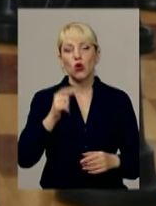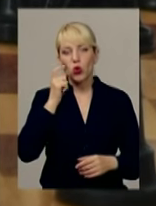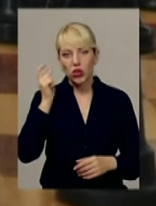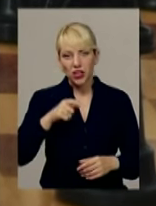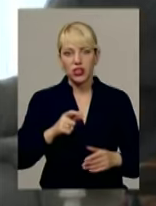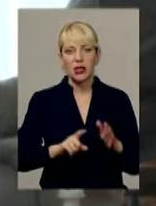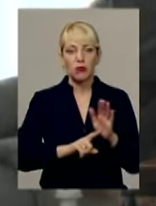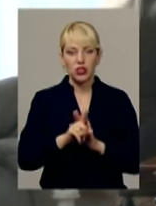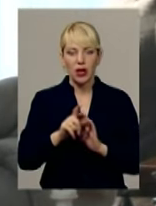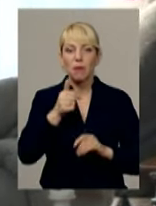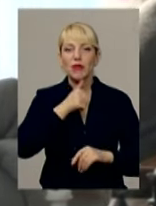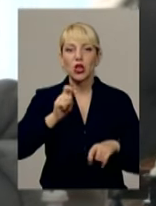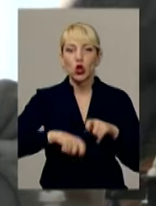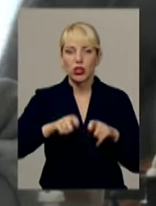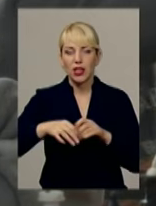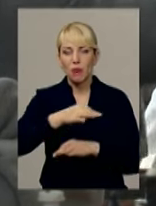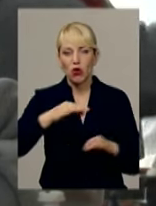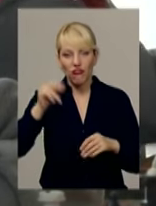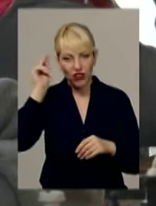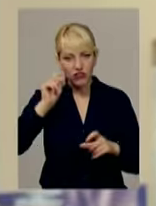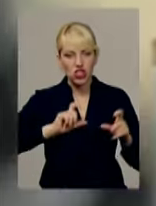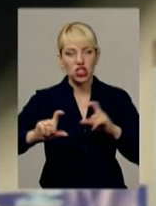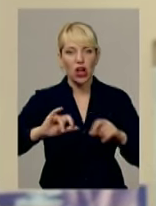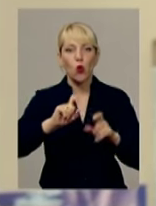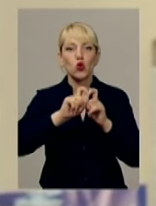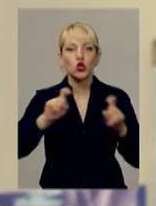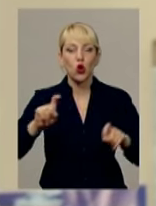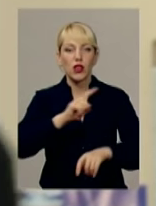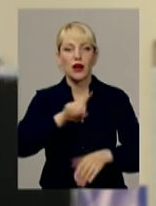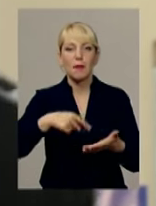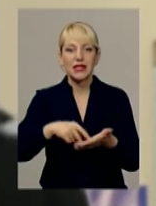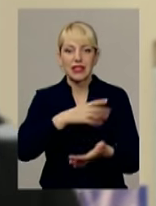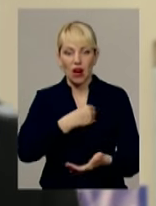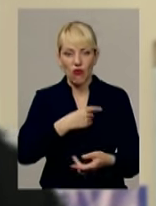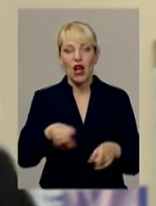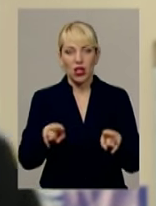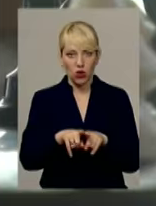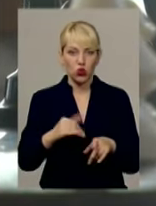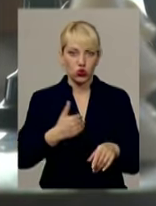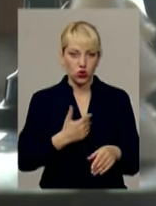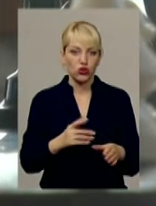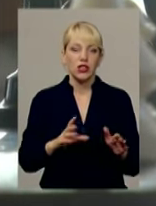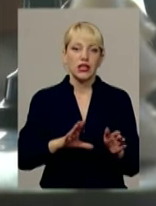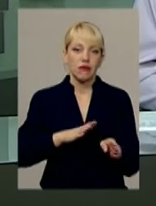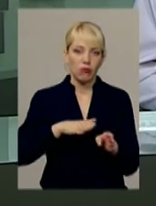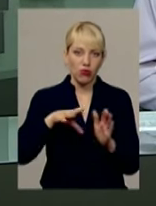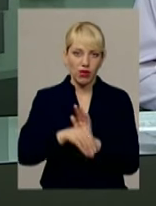стартує пілотний проєкт з вивчення гри у шахи у школах Львова. А вже згодом подібну програму хочуть запустити і на Хмельниччині.